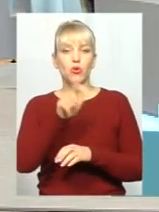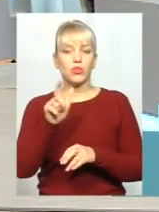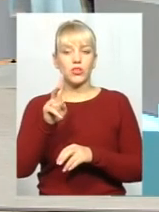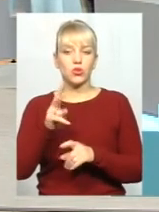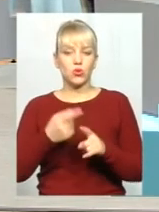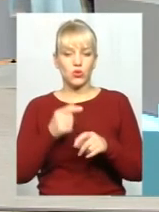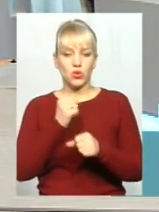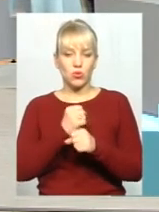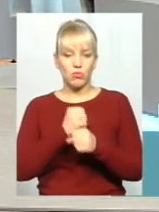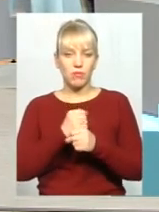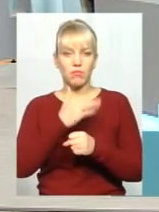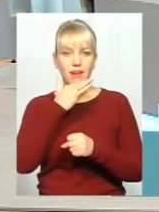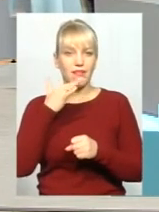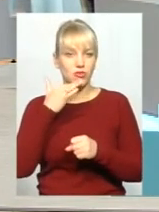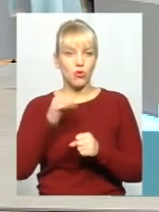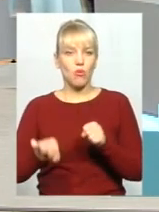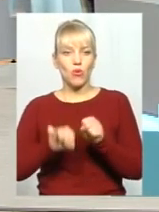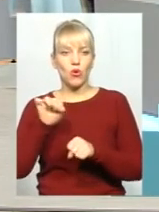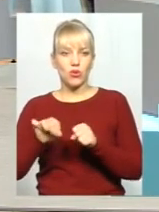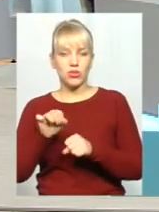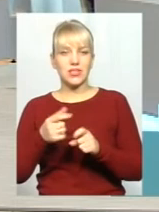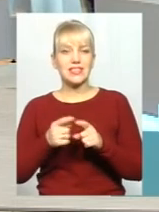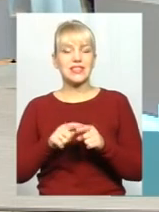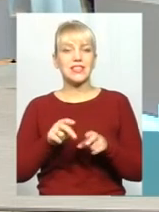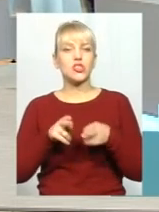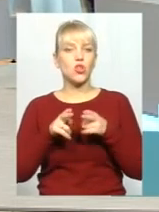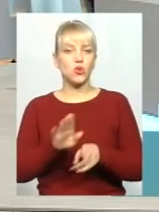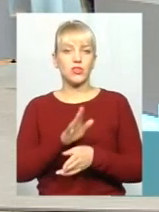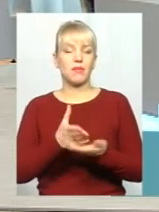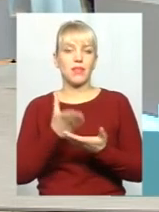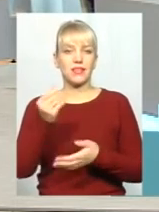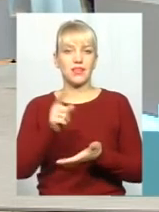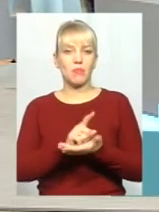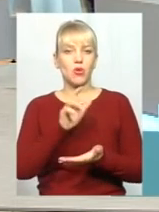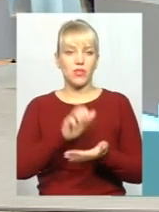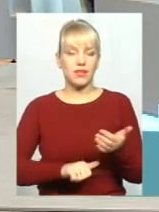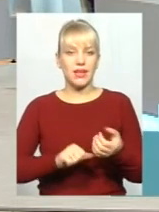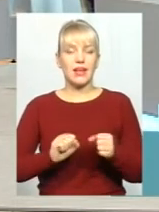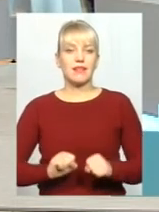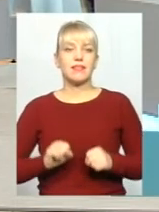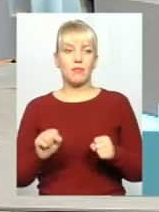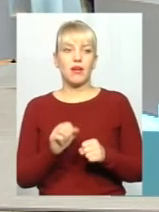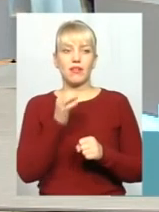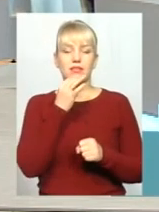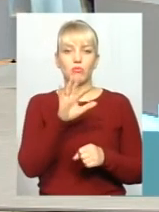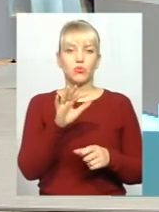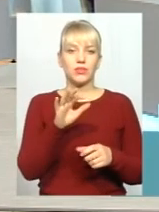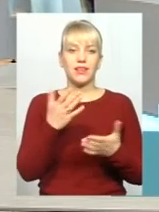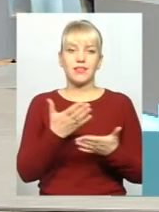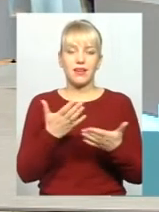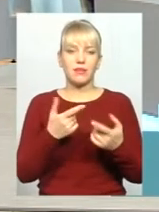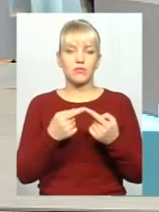вчинили, можна сказати, злочин, не заплатили податки і намагаються будь-яким способом себе виправдати.